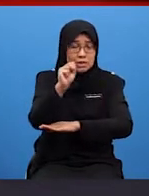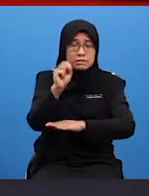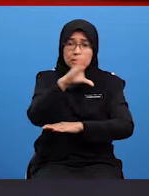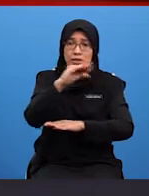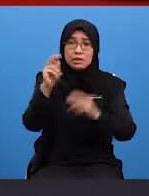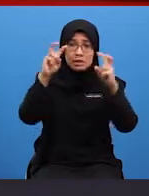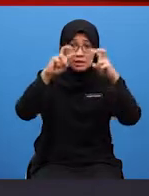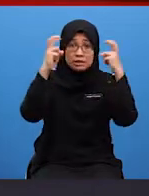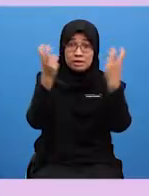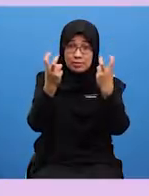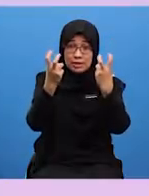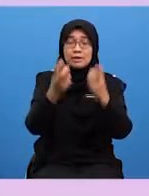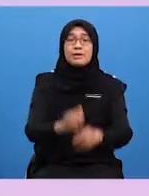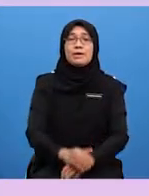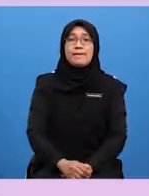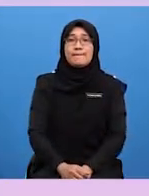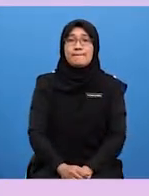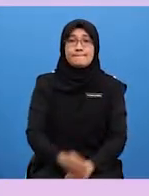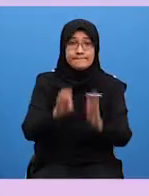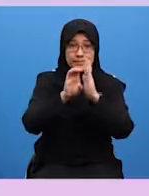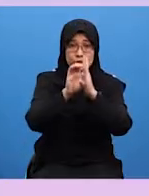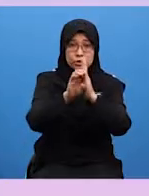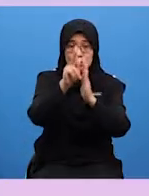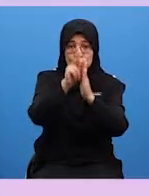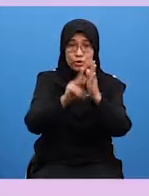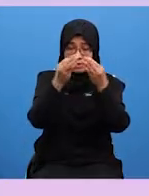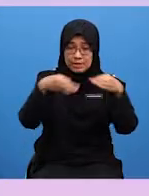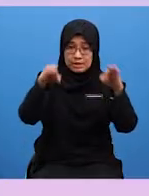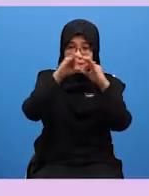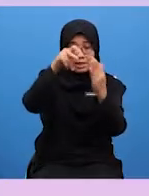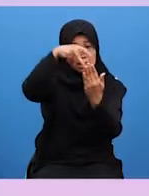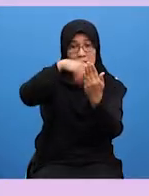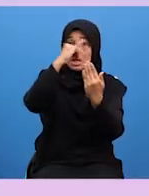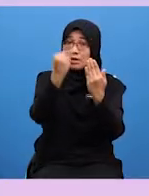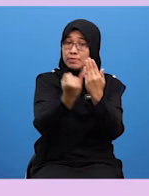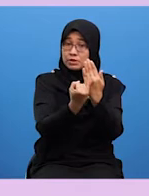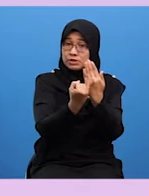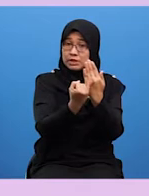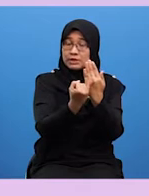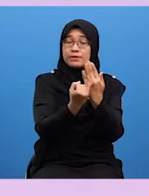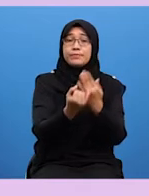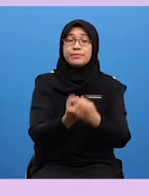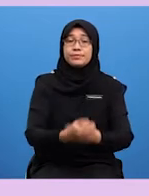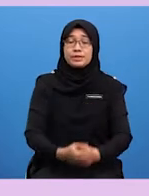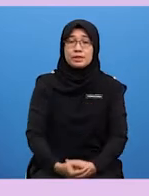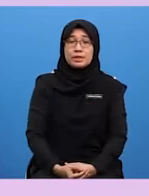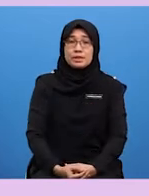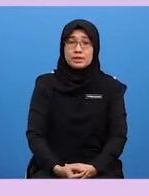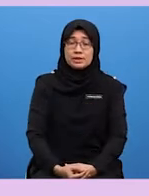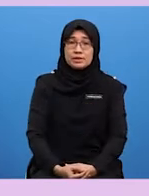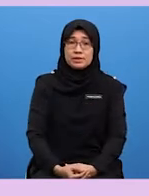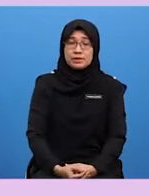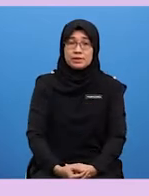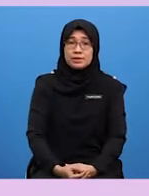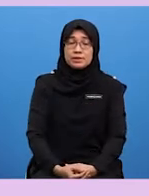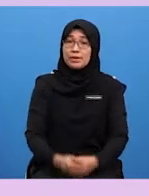contoh, mari kita saksikan ini Antara contoh kepentingan projek untuk projek kajian kali